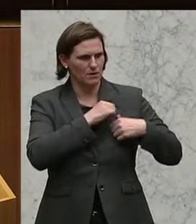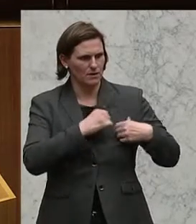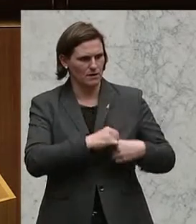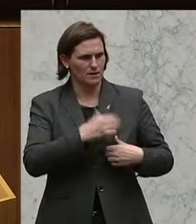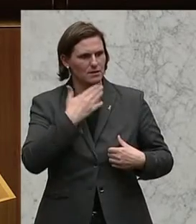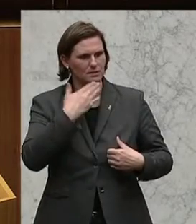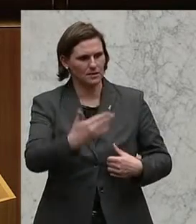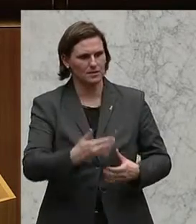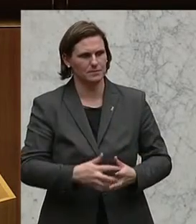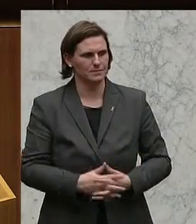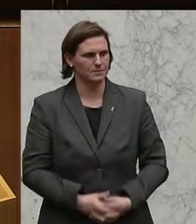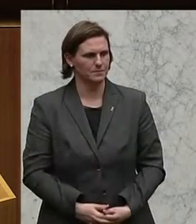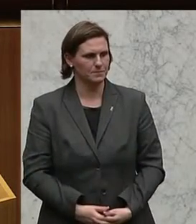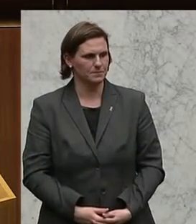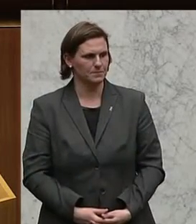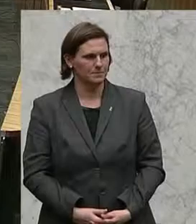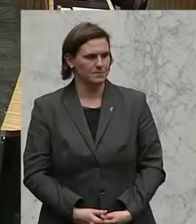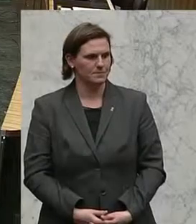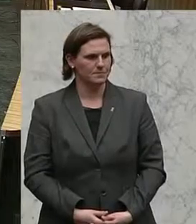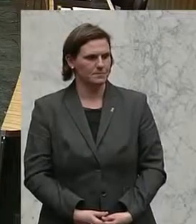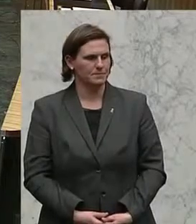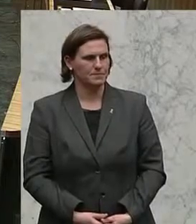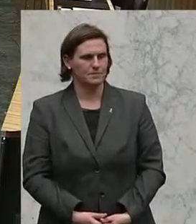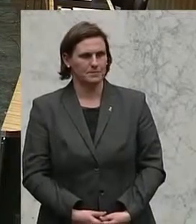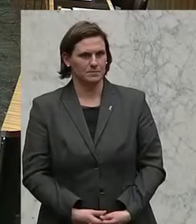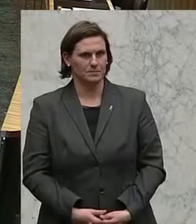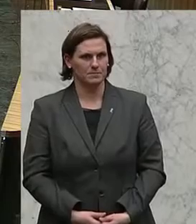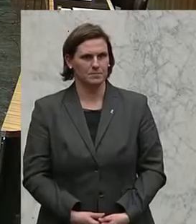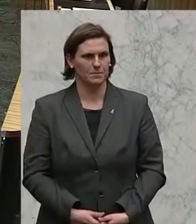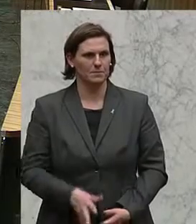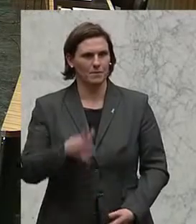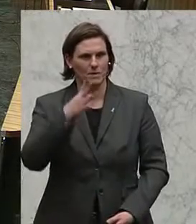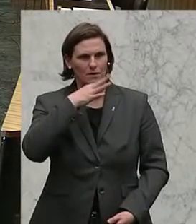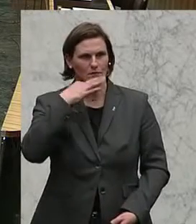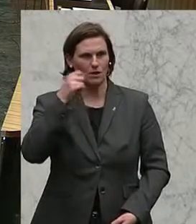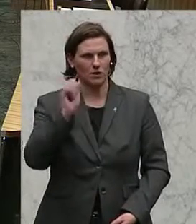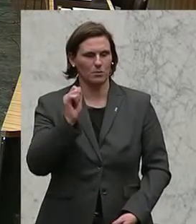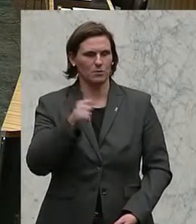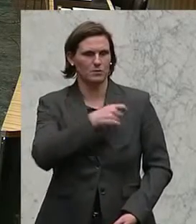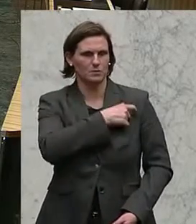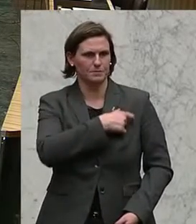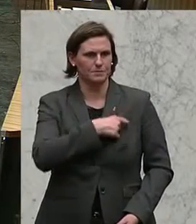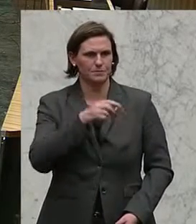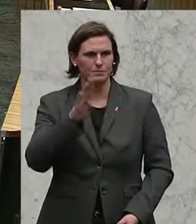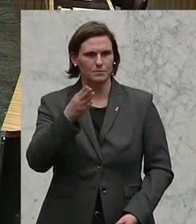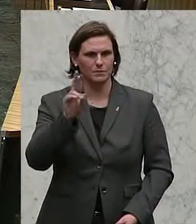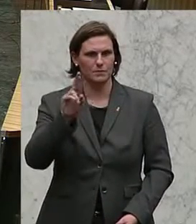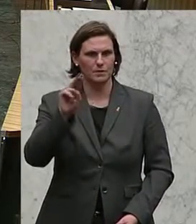Die Stärkung des europäischen digitalen Binnenmarktes sei wichtig, betont Eva-Maria Himmelbauer. Sie ist die